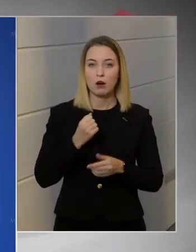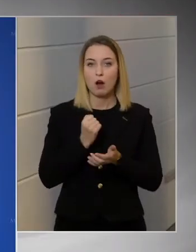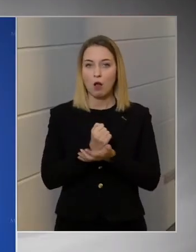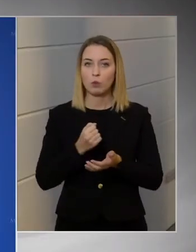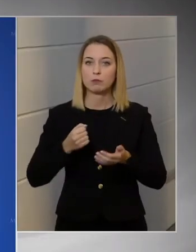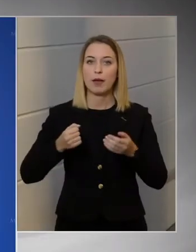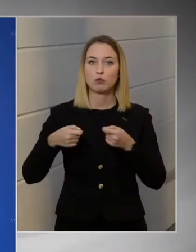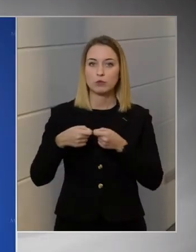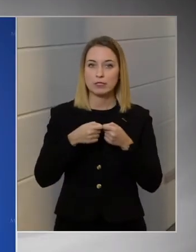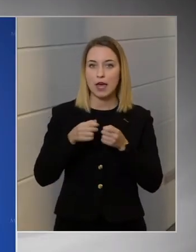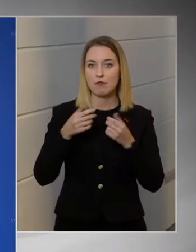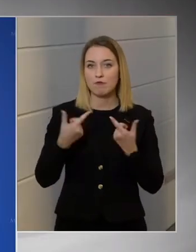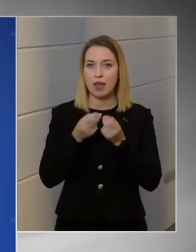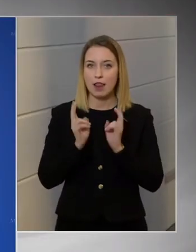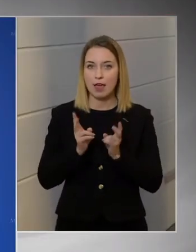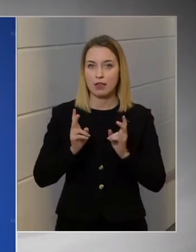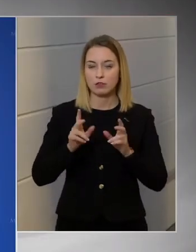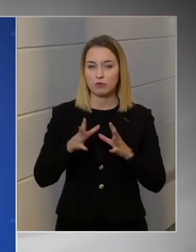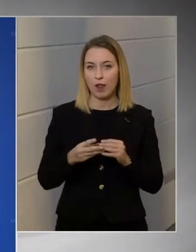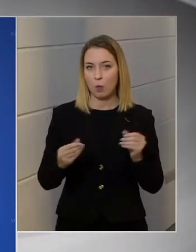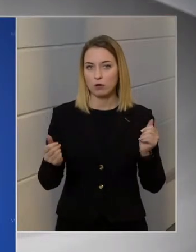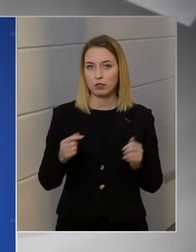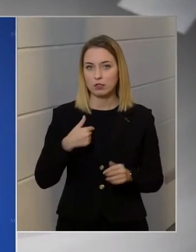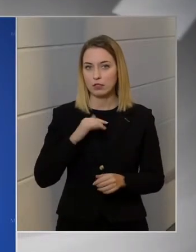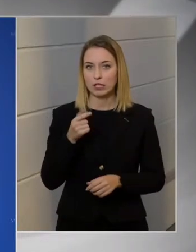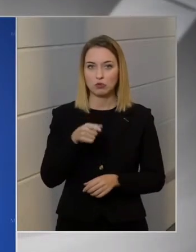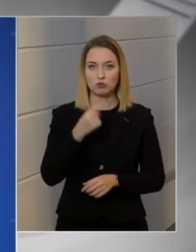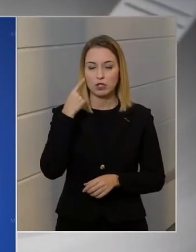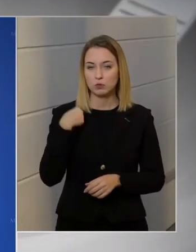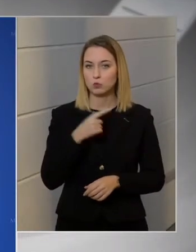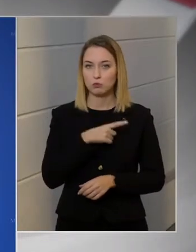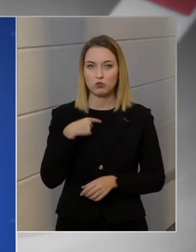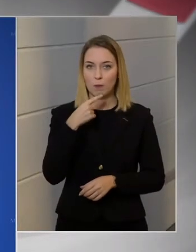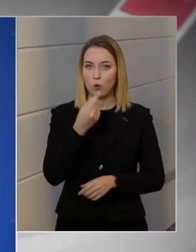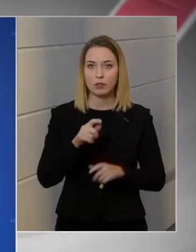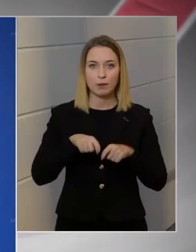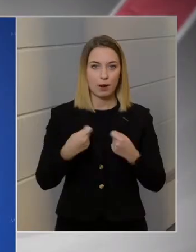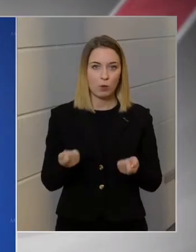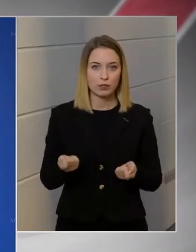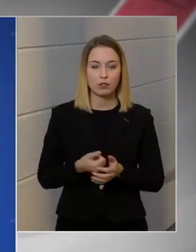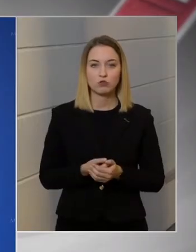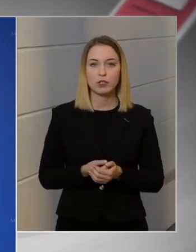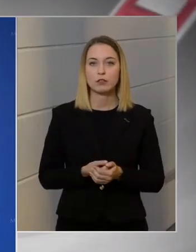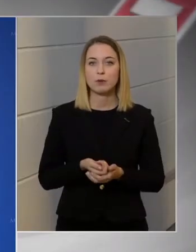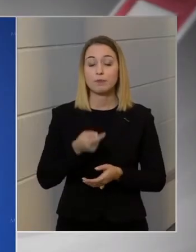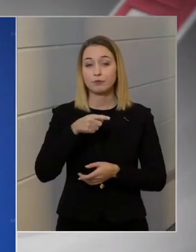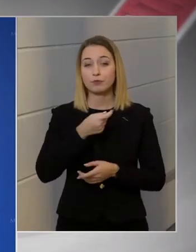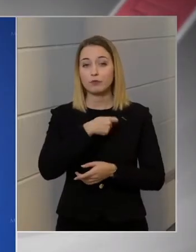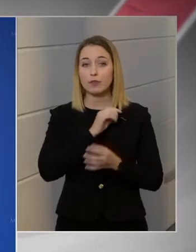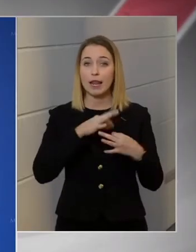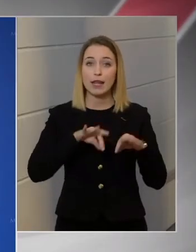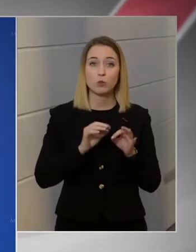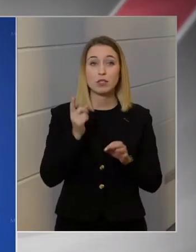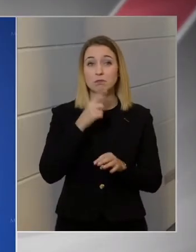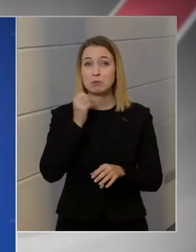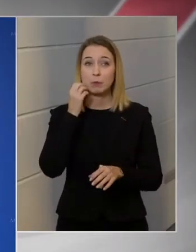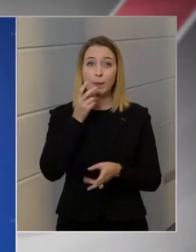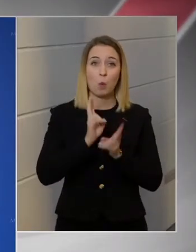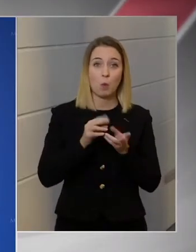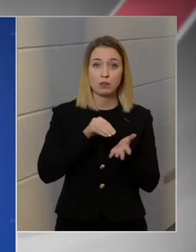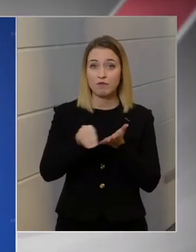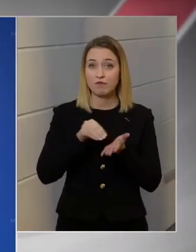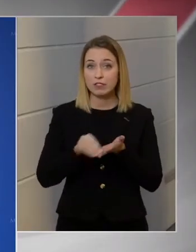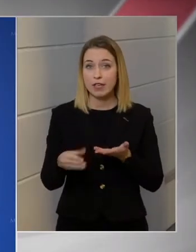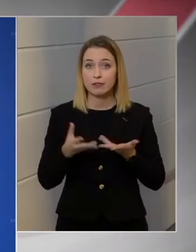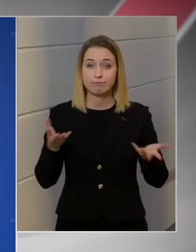közötti párbeszédel oldhatóak fel. Úgyhogy én is ezt tudom csak mondani megoldásként. Az, hogy Nényelország mit, mikor és hogyan fizet,